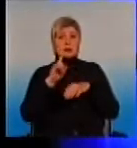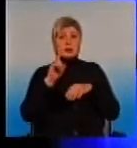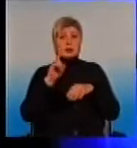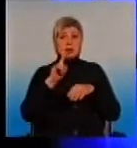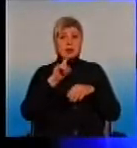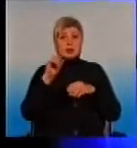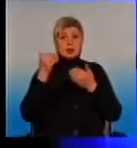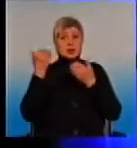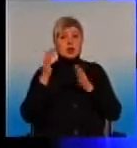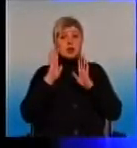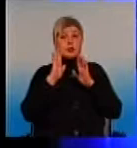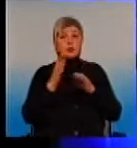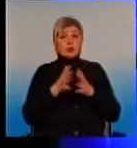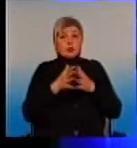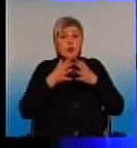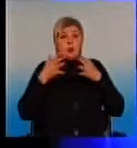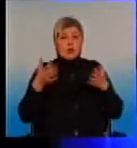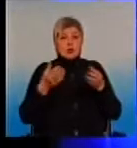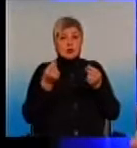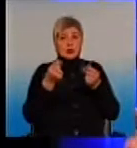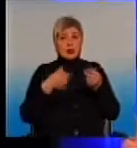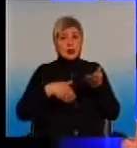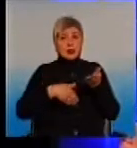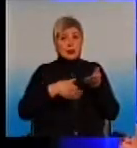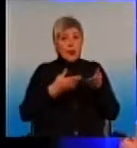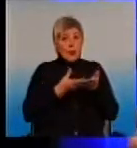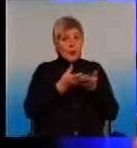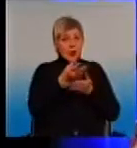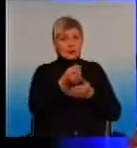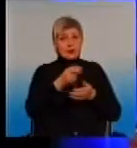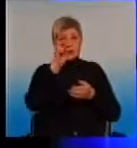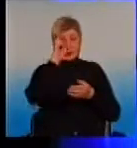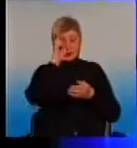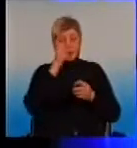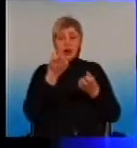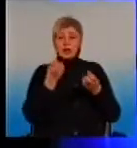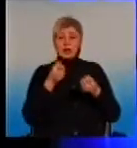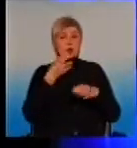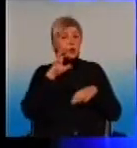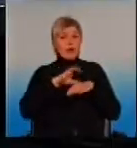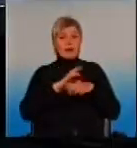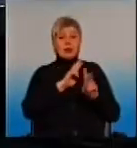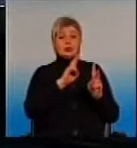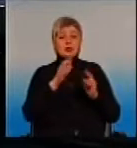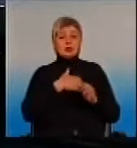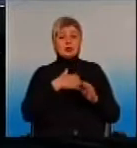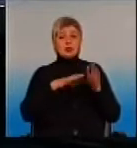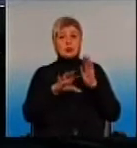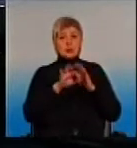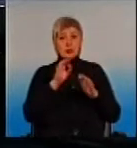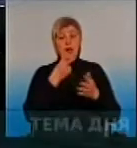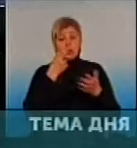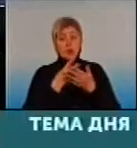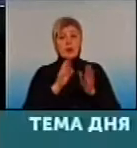буде більше денег платити господарство, цьому доктору. Так що не факт ще, кого він захочет вибрати. Тому, ну,